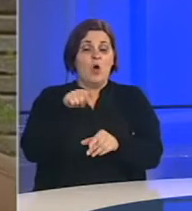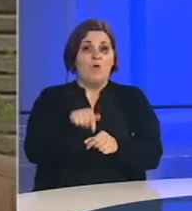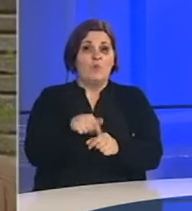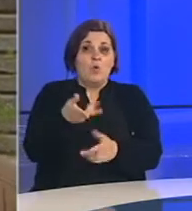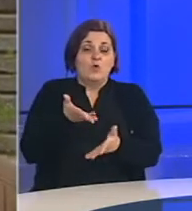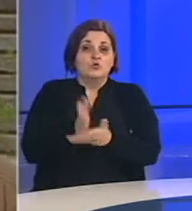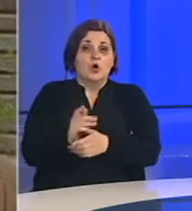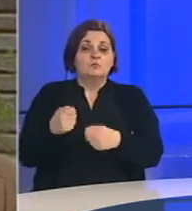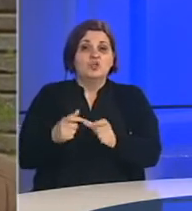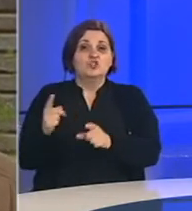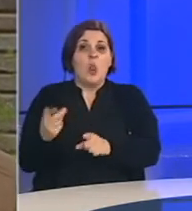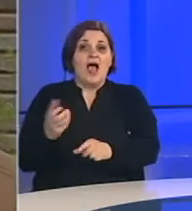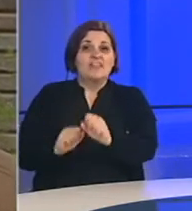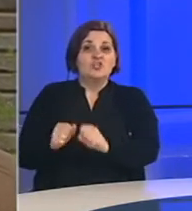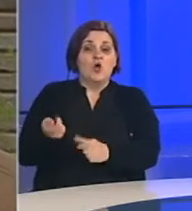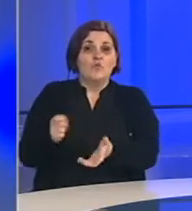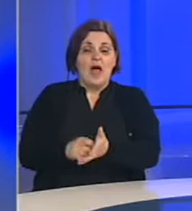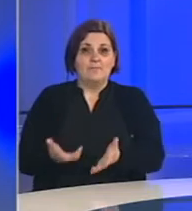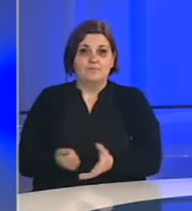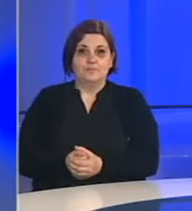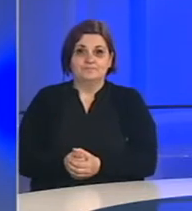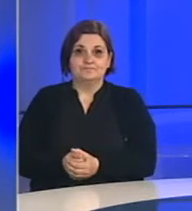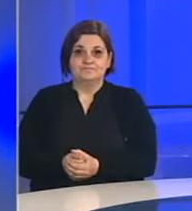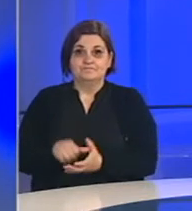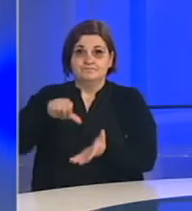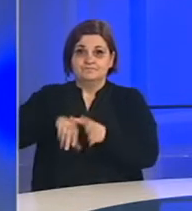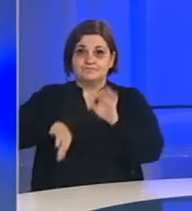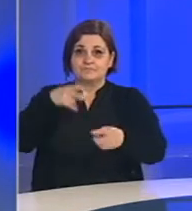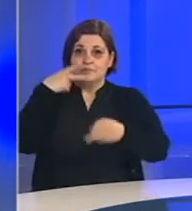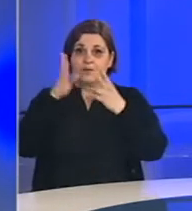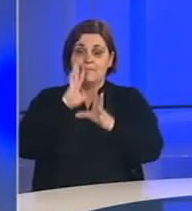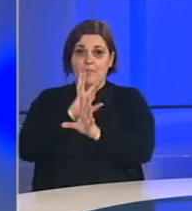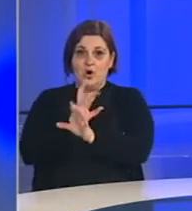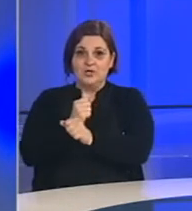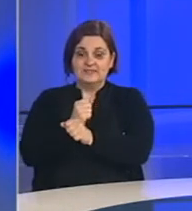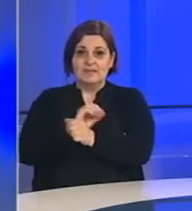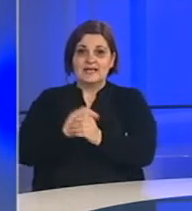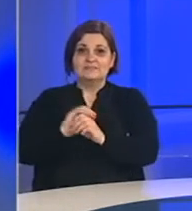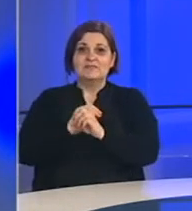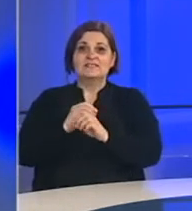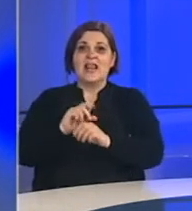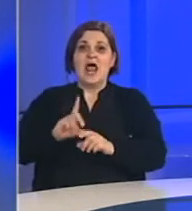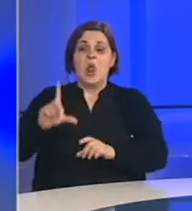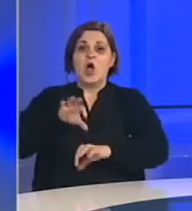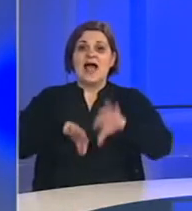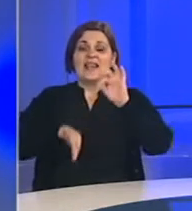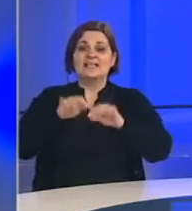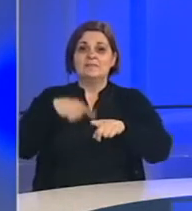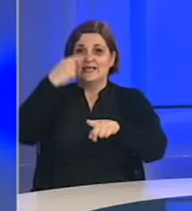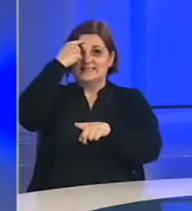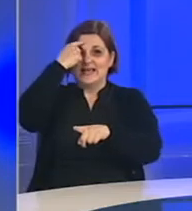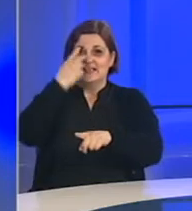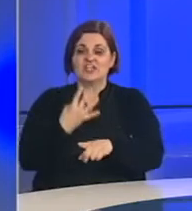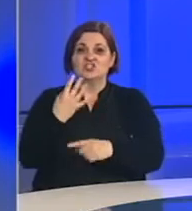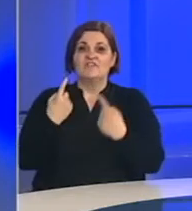u konkretnom slučaju gospodina Solaka i ovu nabavku. Centralna izborna komisija Bosne i Hercegovine raspisala je lokalne izbore za